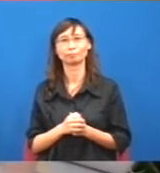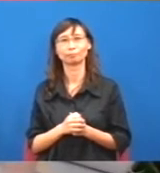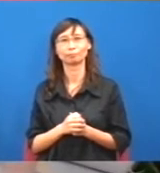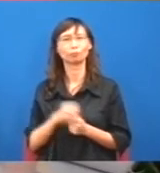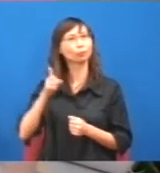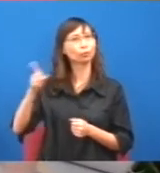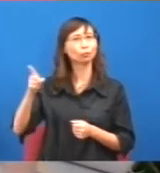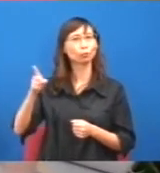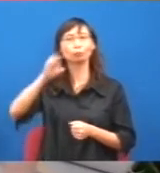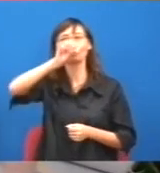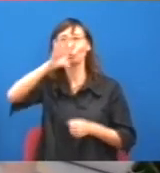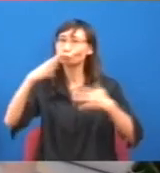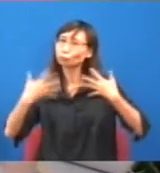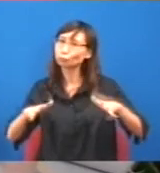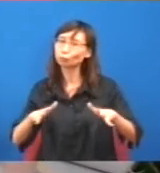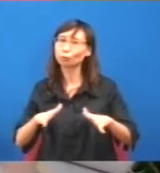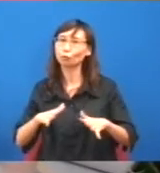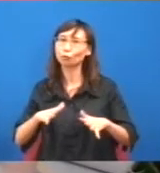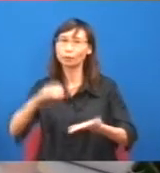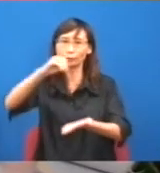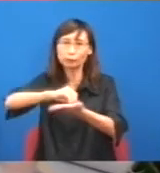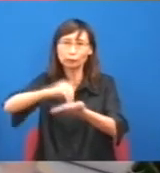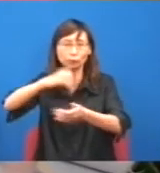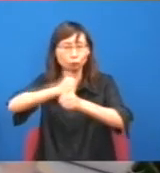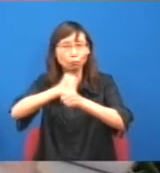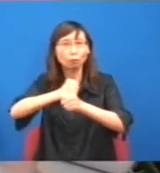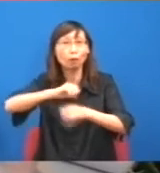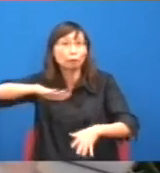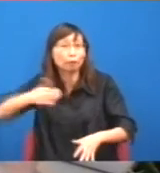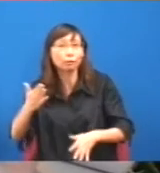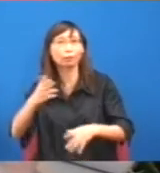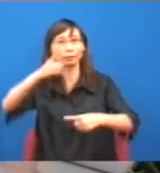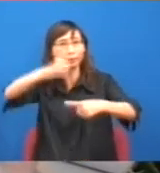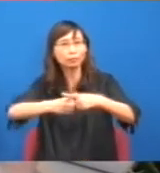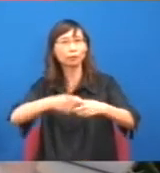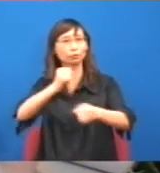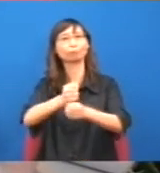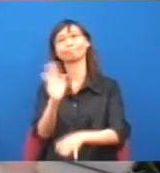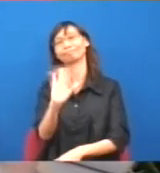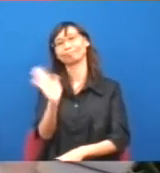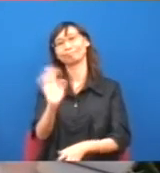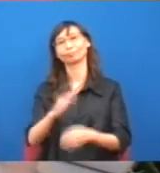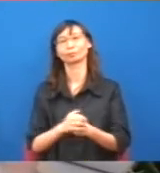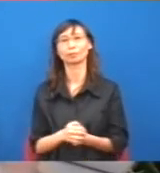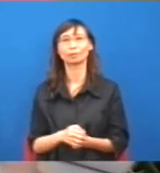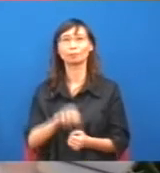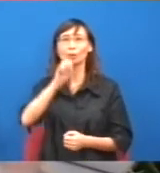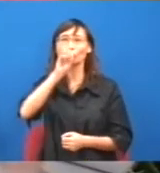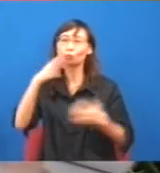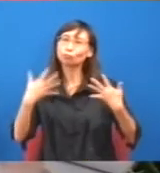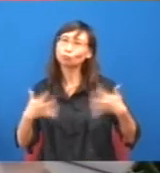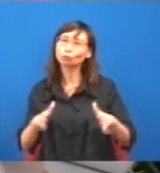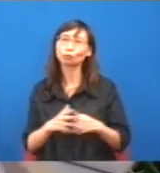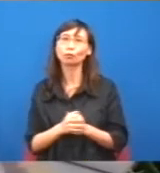他說了一定要做的事其實是不用做的,說了我不會做的事